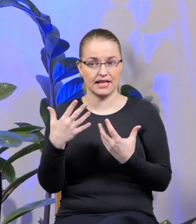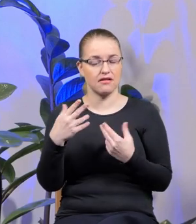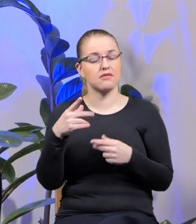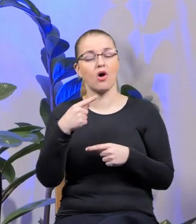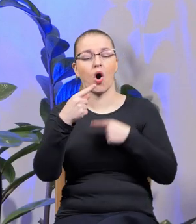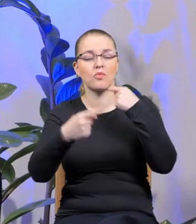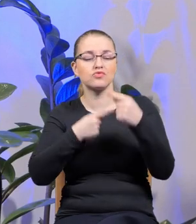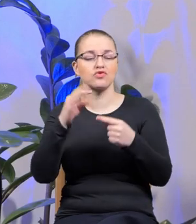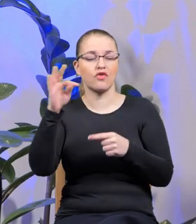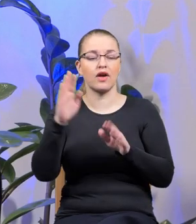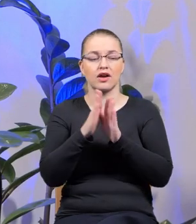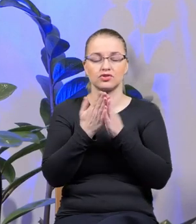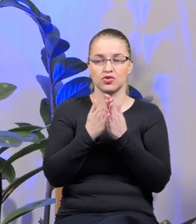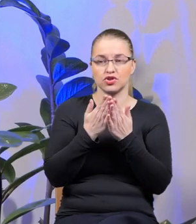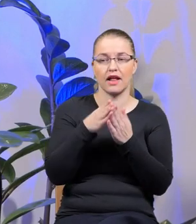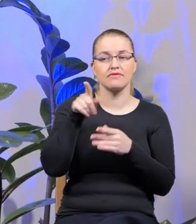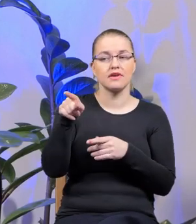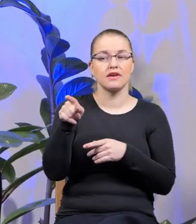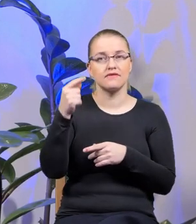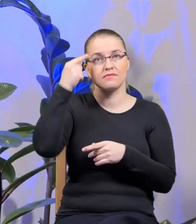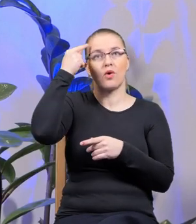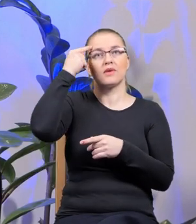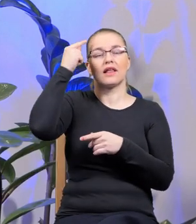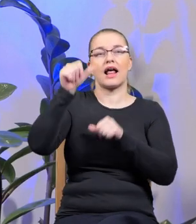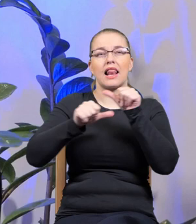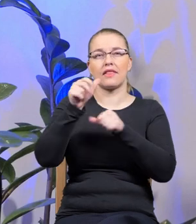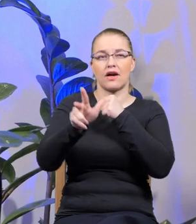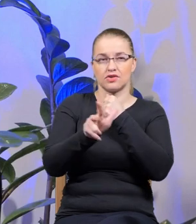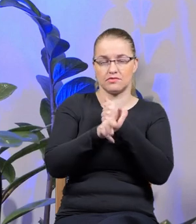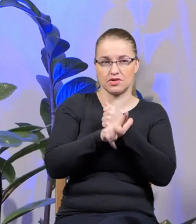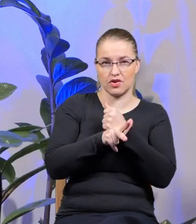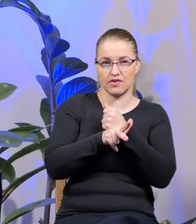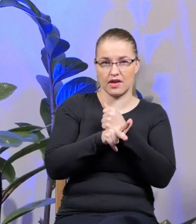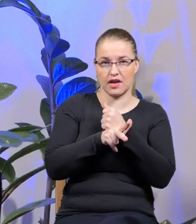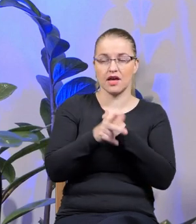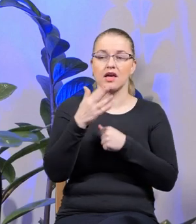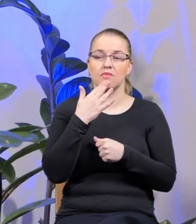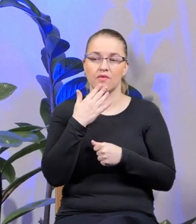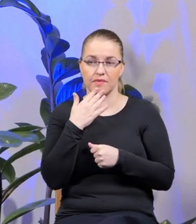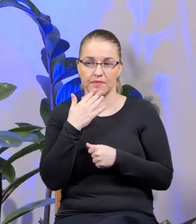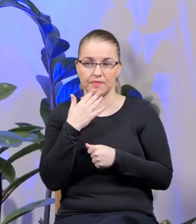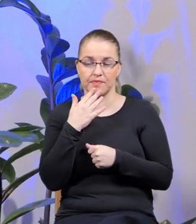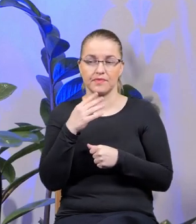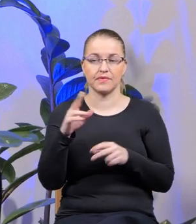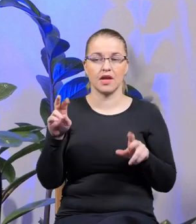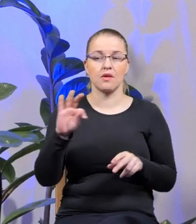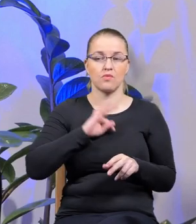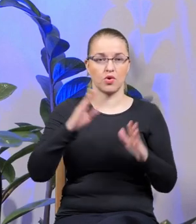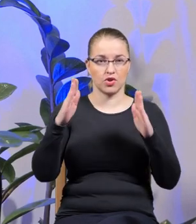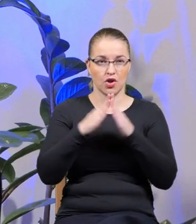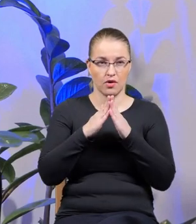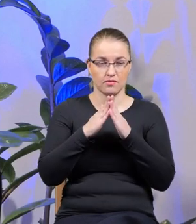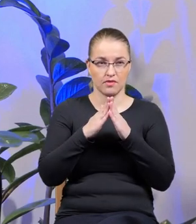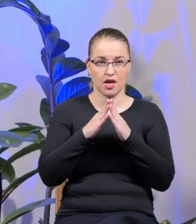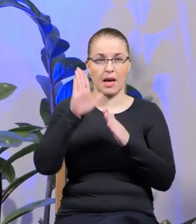topografii pamięci, kiedy wspominasz lata 80. I cytat brzmi w ten sposób. W moim domu